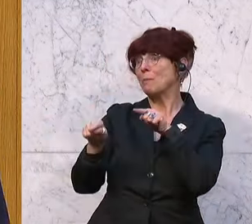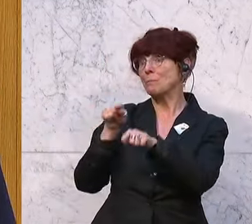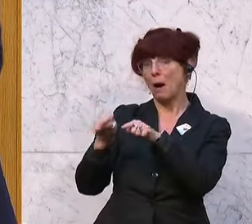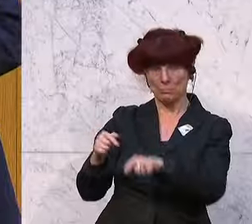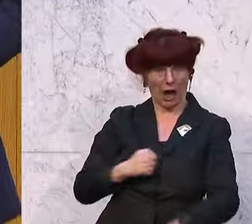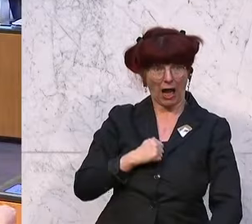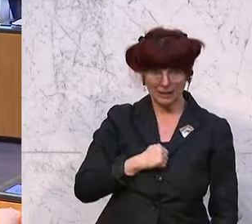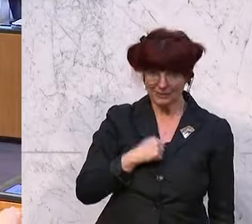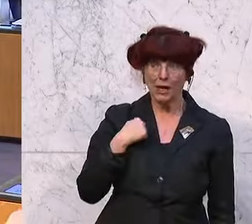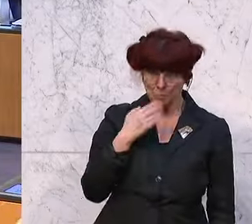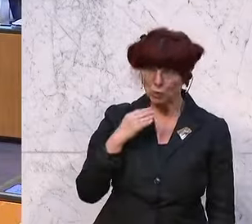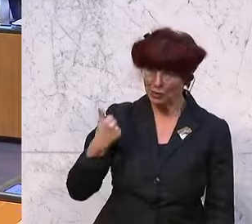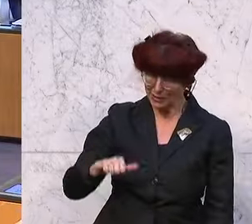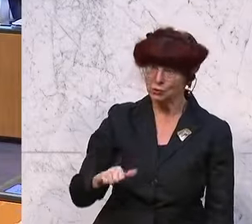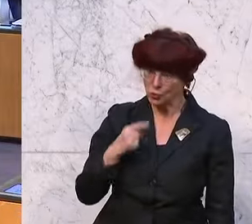nebenbei.